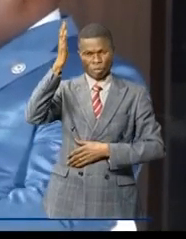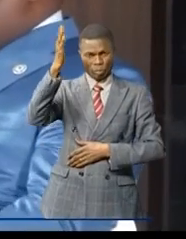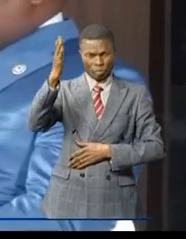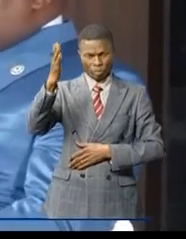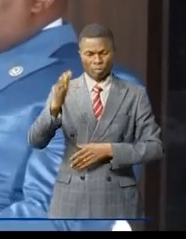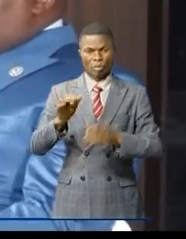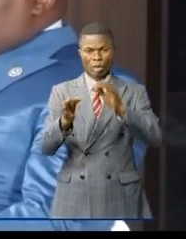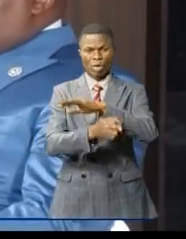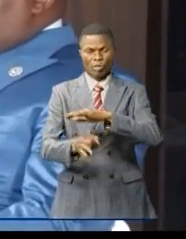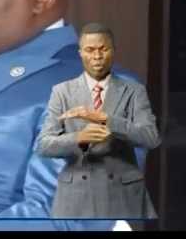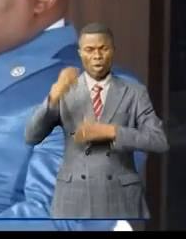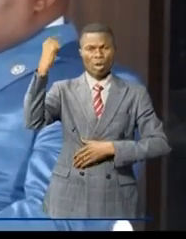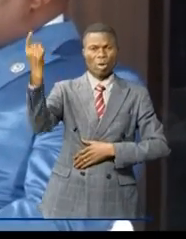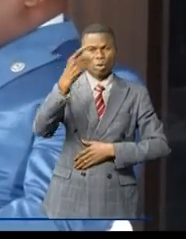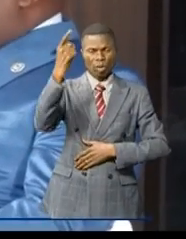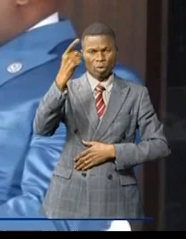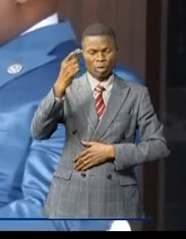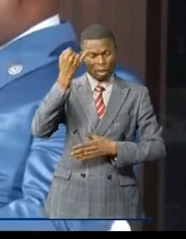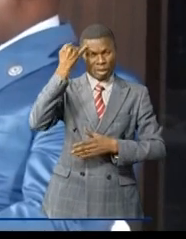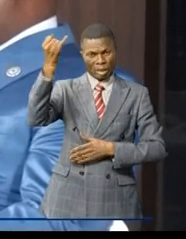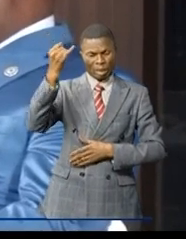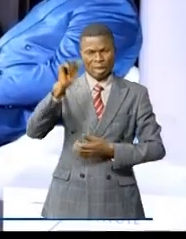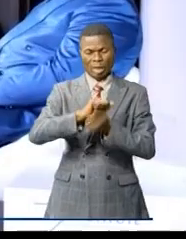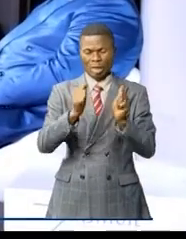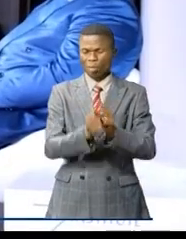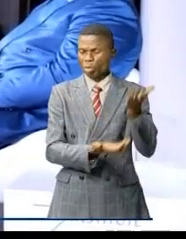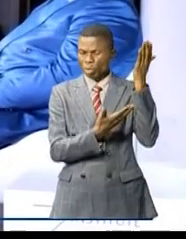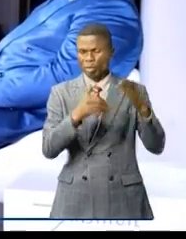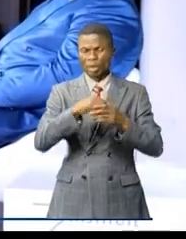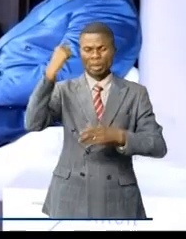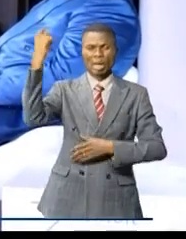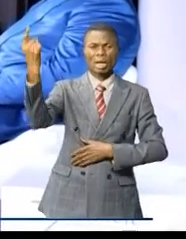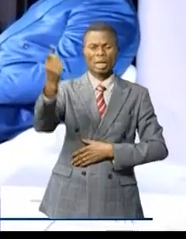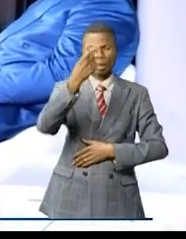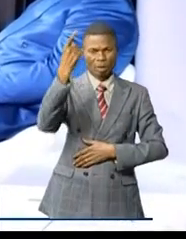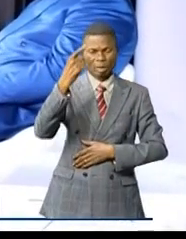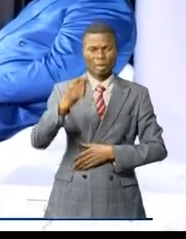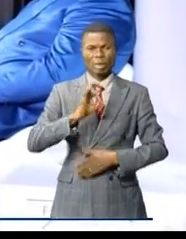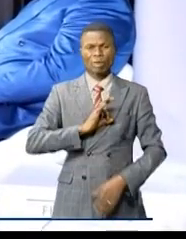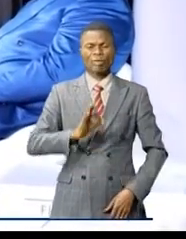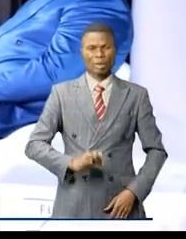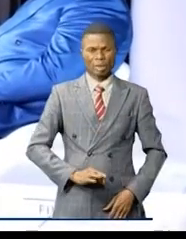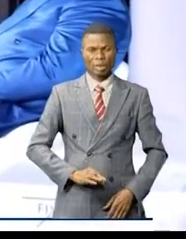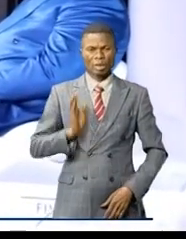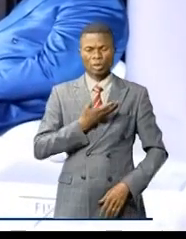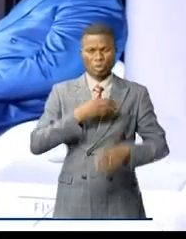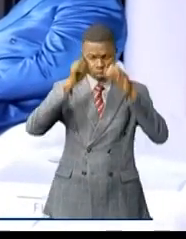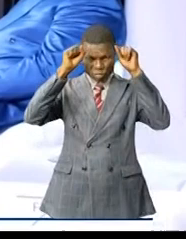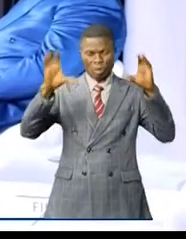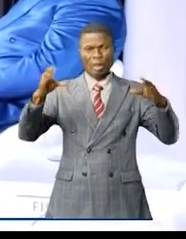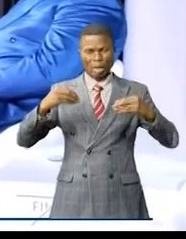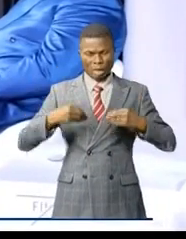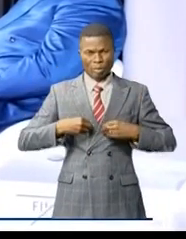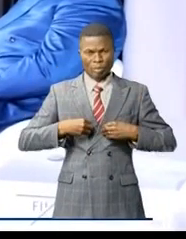une fondation mondiale qui nourrit l'ambition d'impacter sur l'humanité. Idée à ses convictions, Félix Antoine Tshisekedi a réaffirmé ses